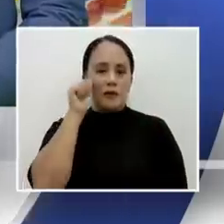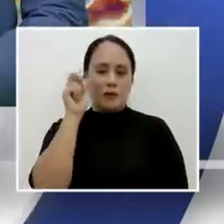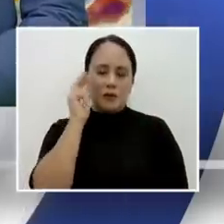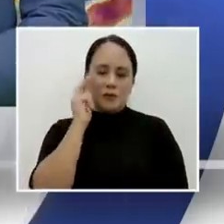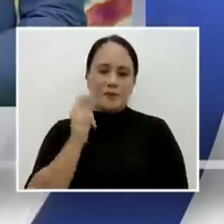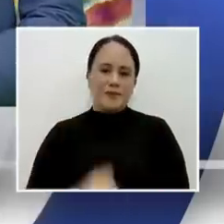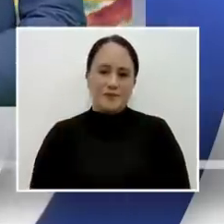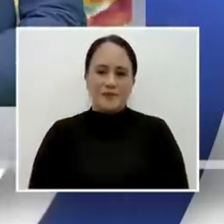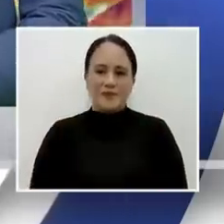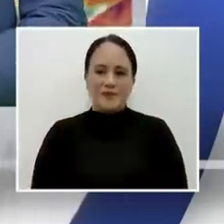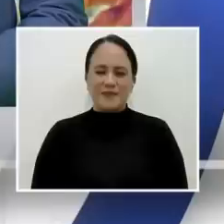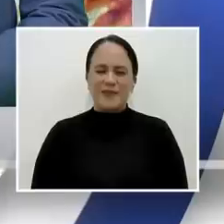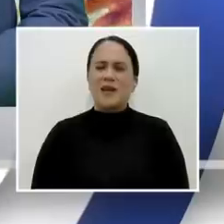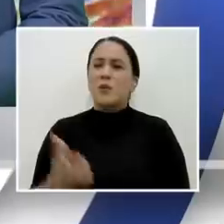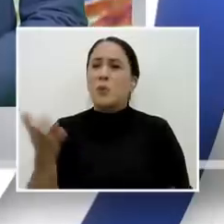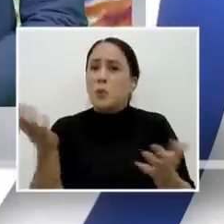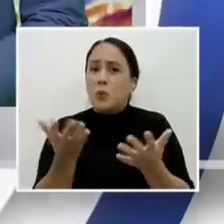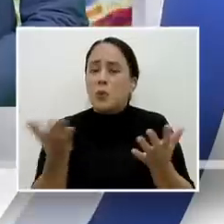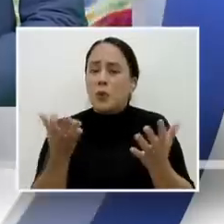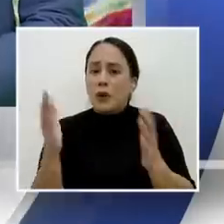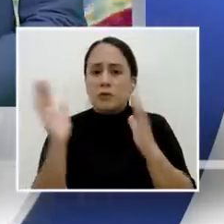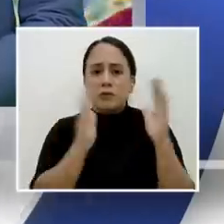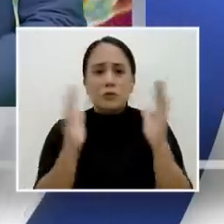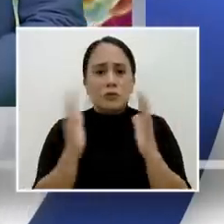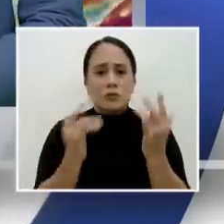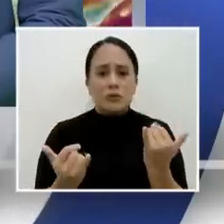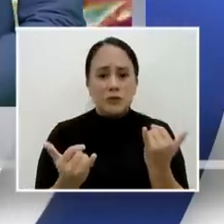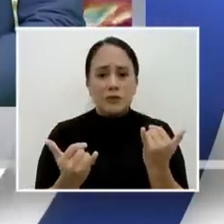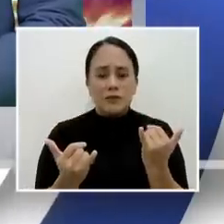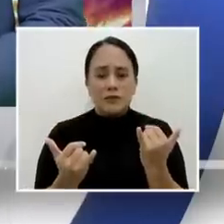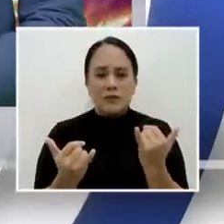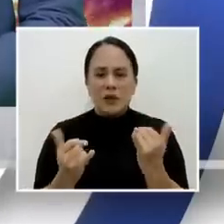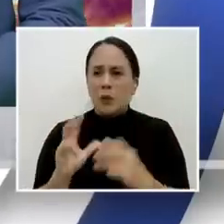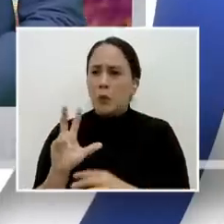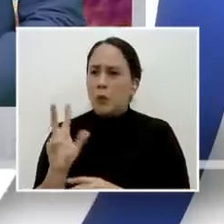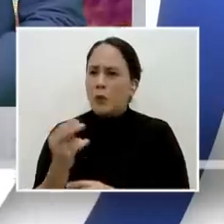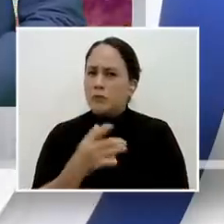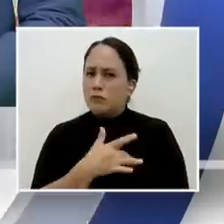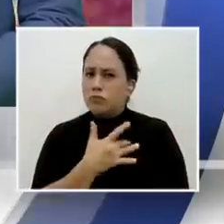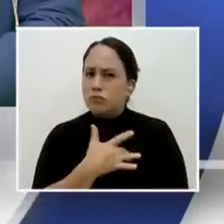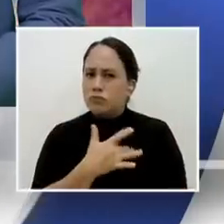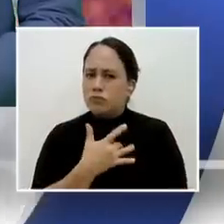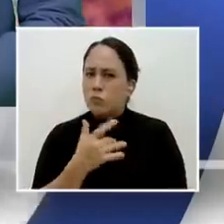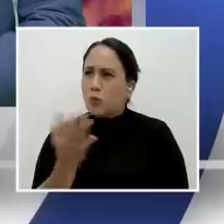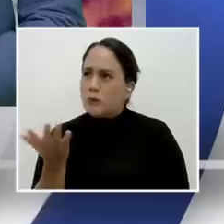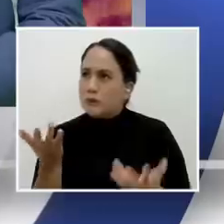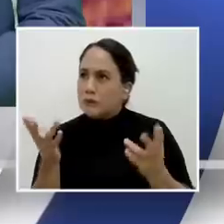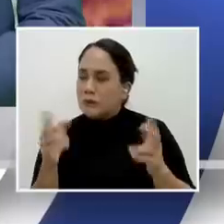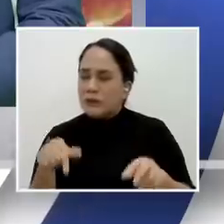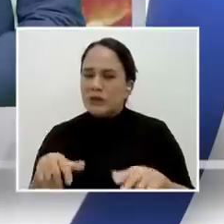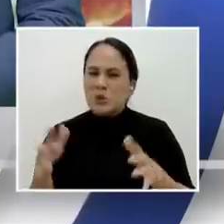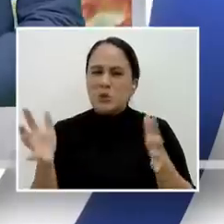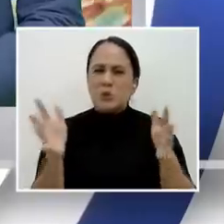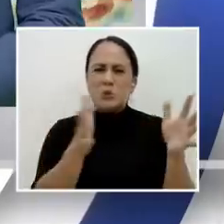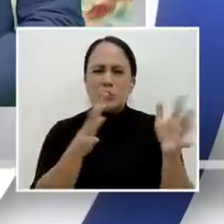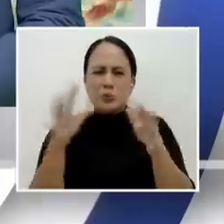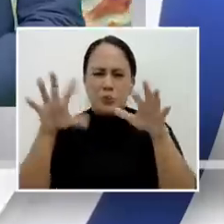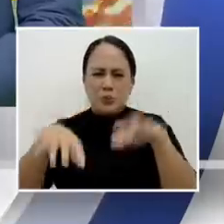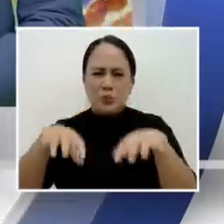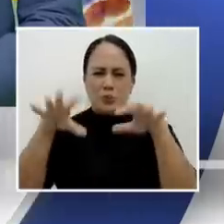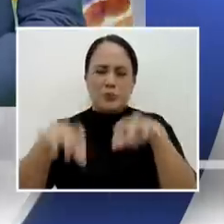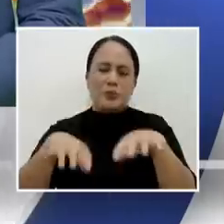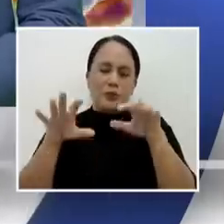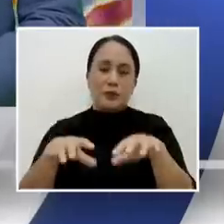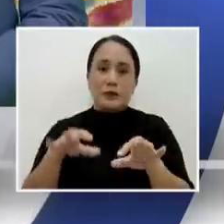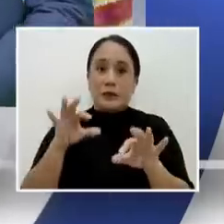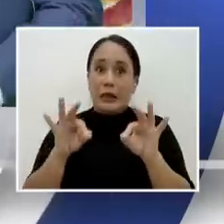unang-una, nasaan na ang bagyo at kailan mararamdaman ang habagat na palalakasin ito kung